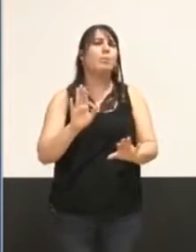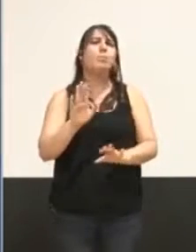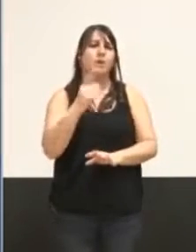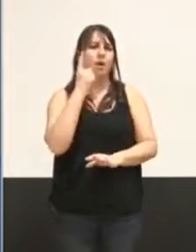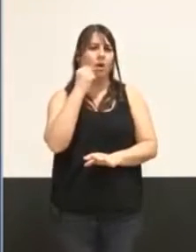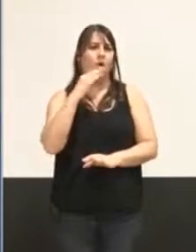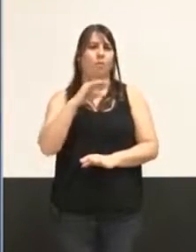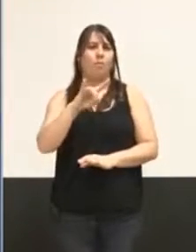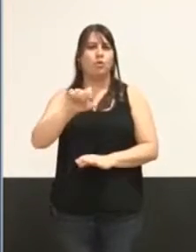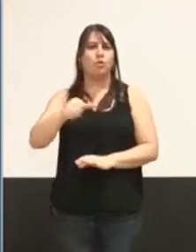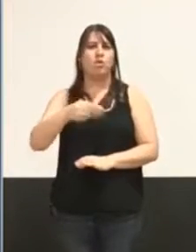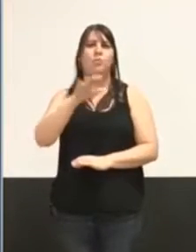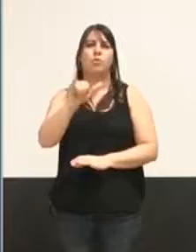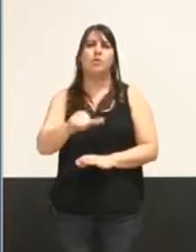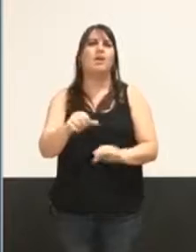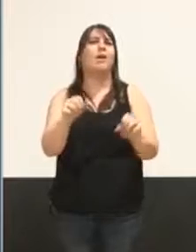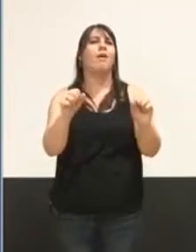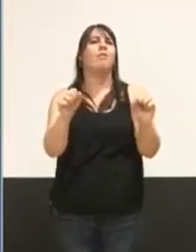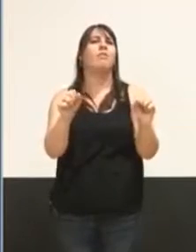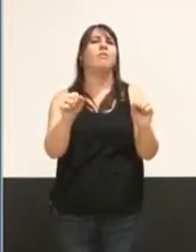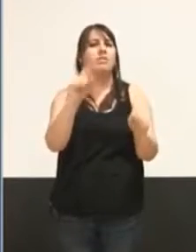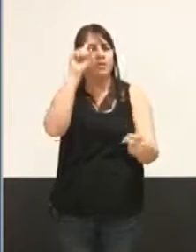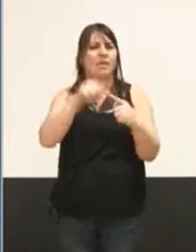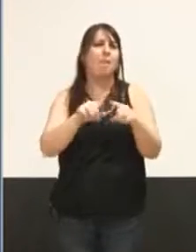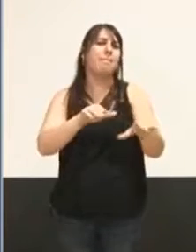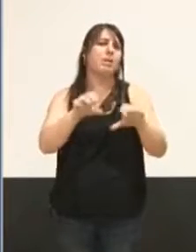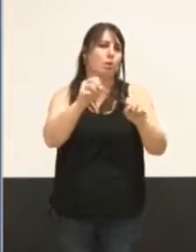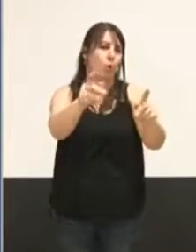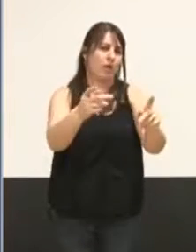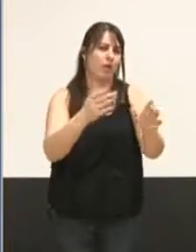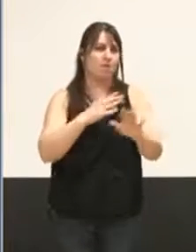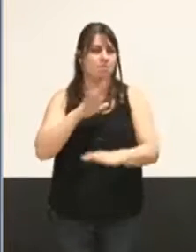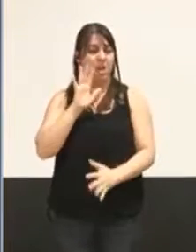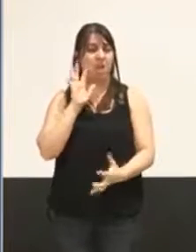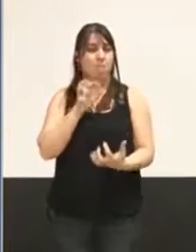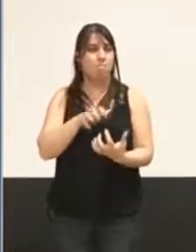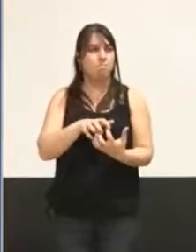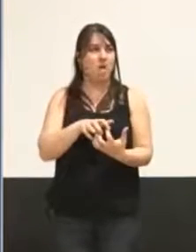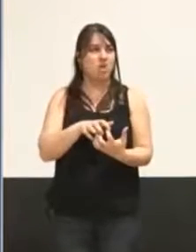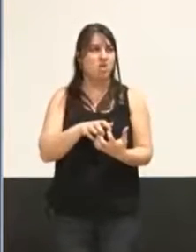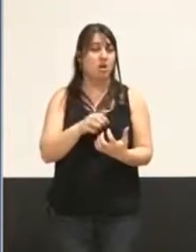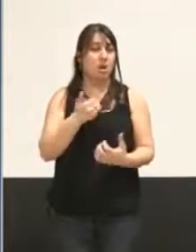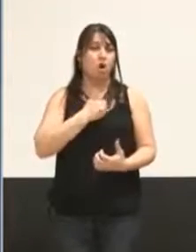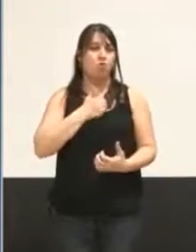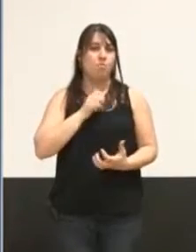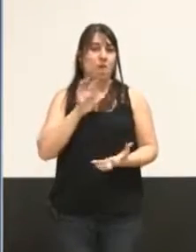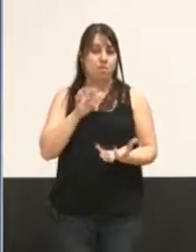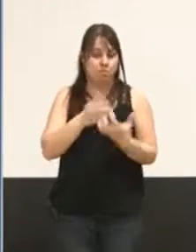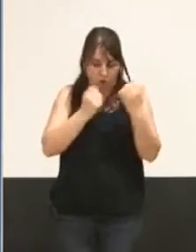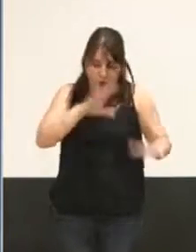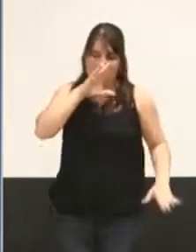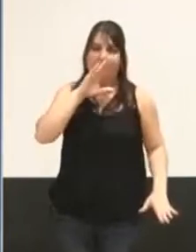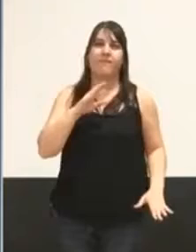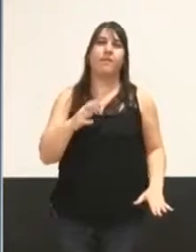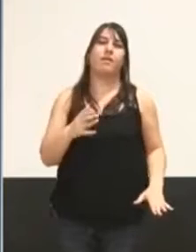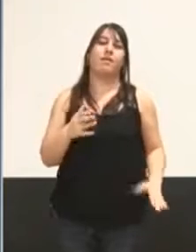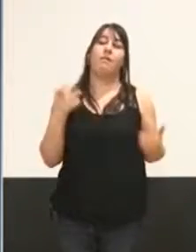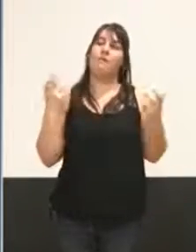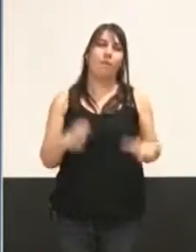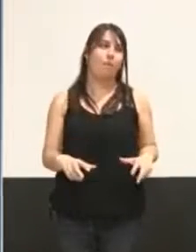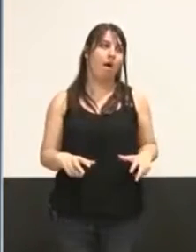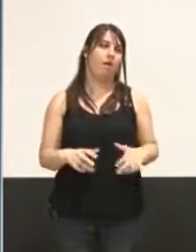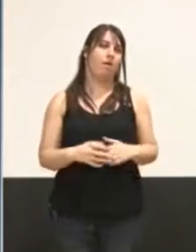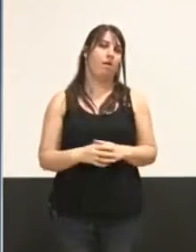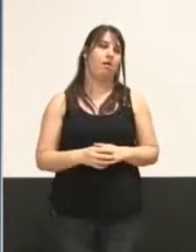Chamussy sur la méthode, mais nous ne voulons pas tomber dans un piège que nous nous tendrions à nous-mêmes et qui